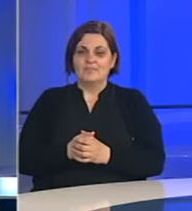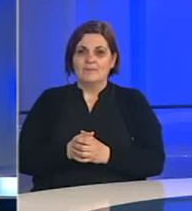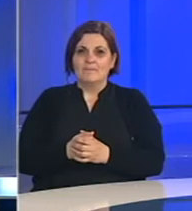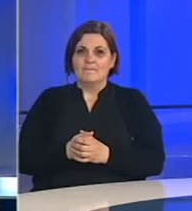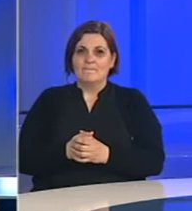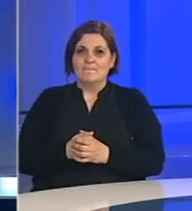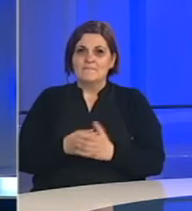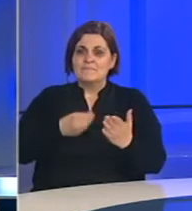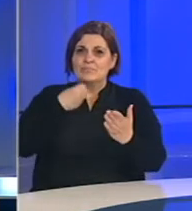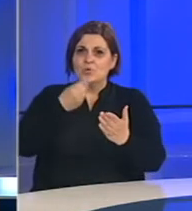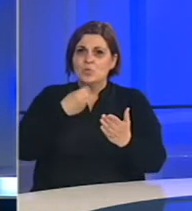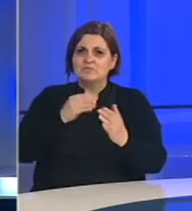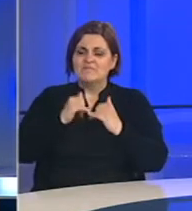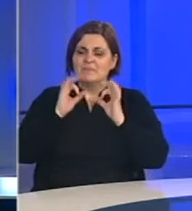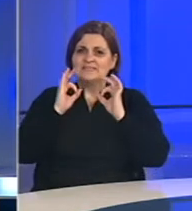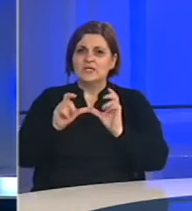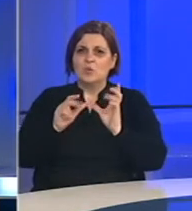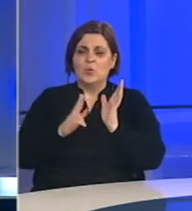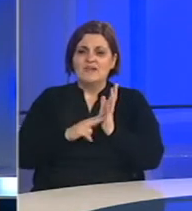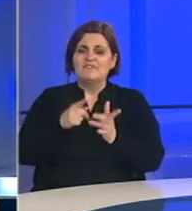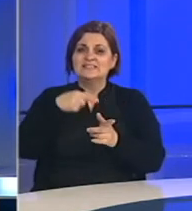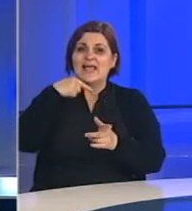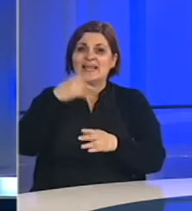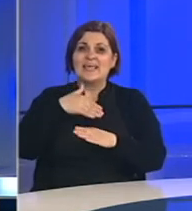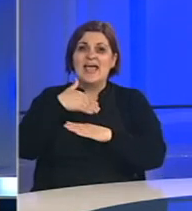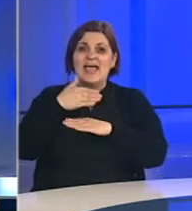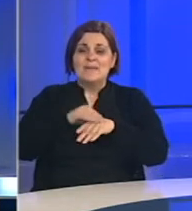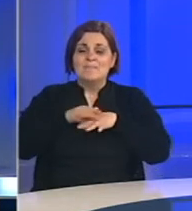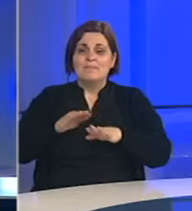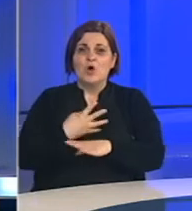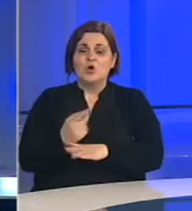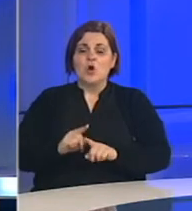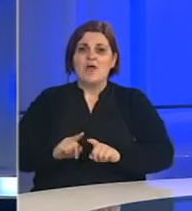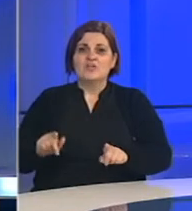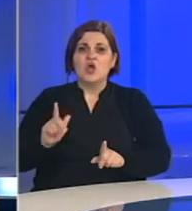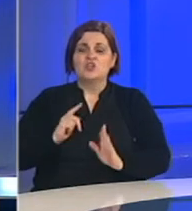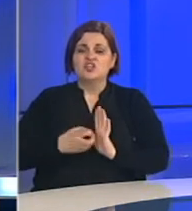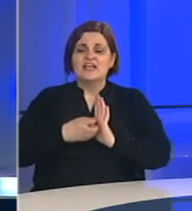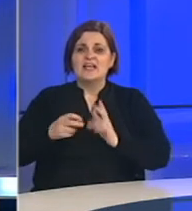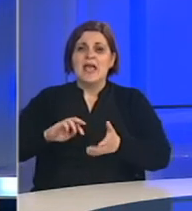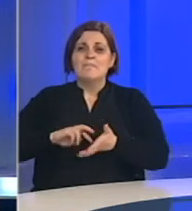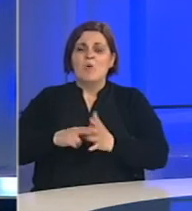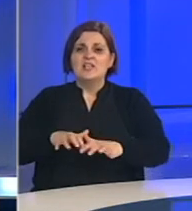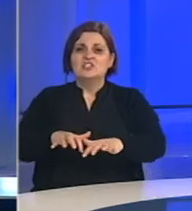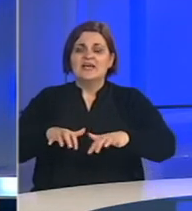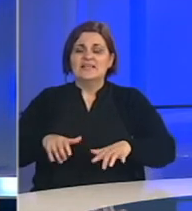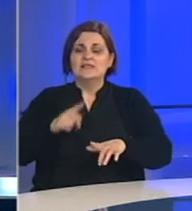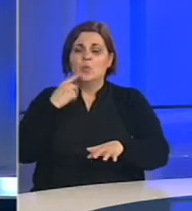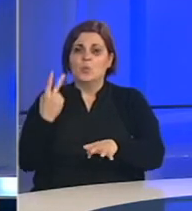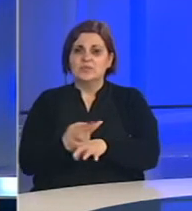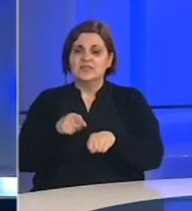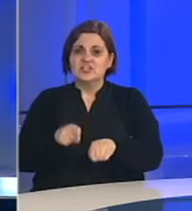U izvještaju u predvijećem sigurnosti UN-a naveli ste da nakon pandemije koronavirusa očekujete nastavak političke krize u zemlji,